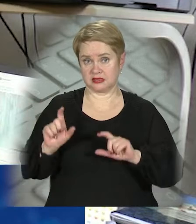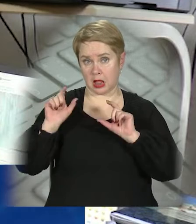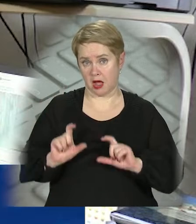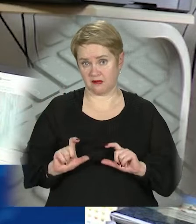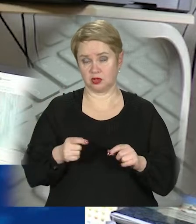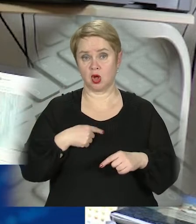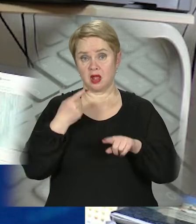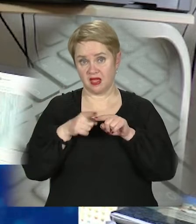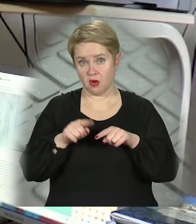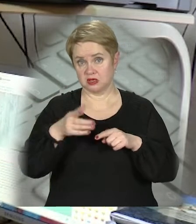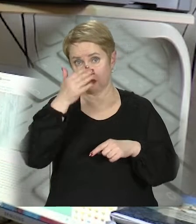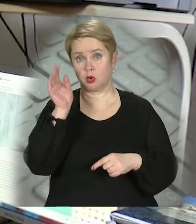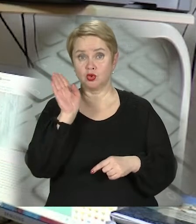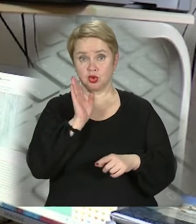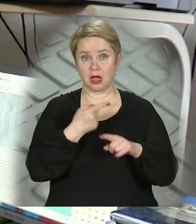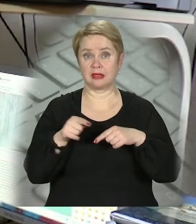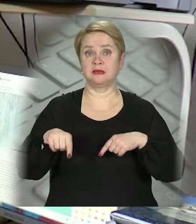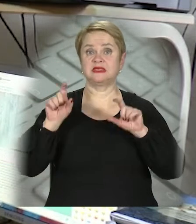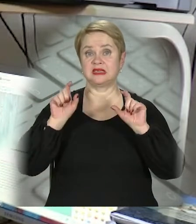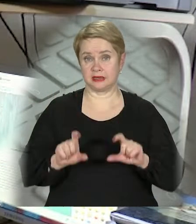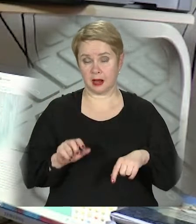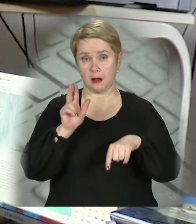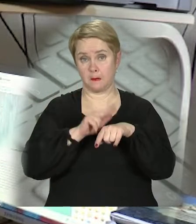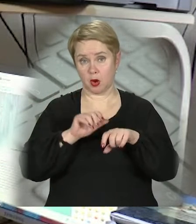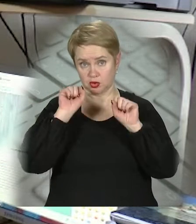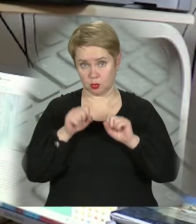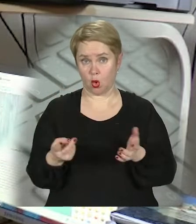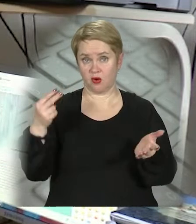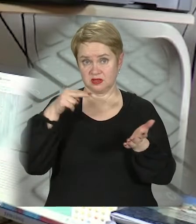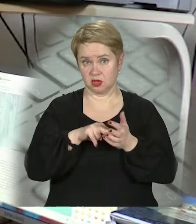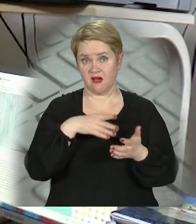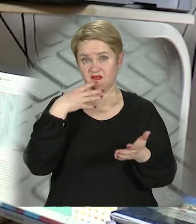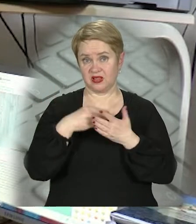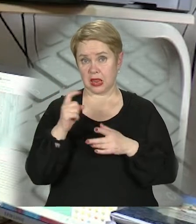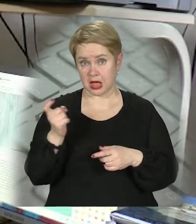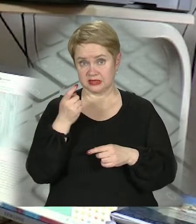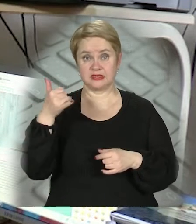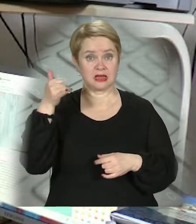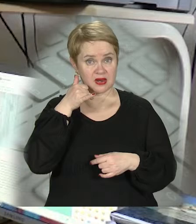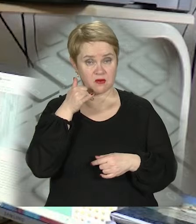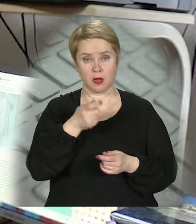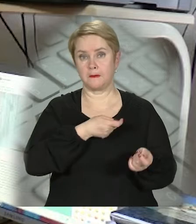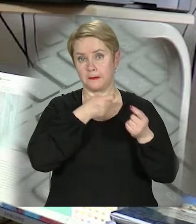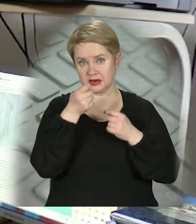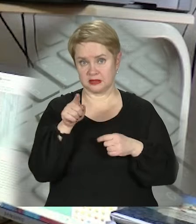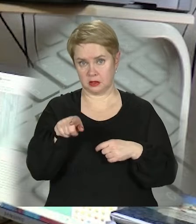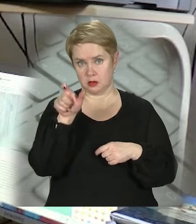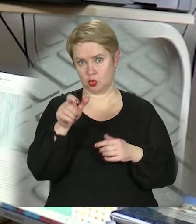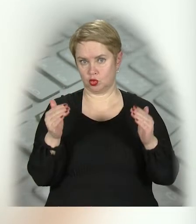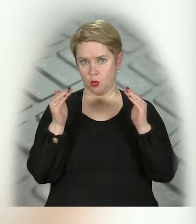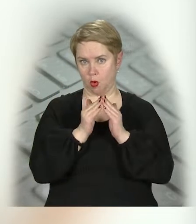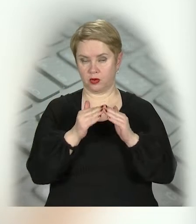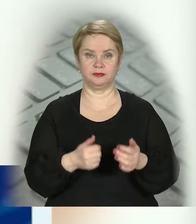Ймовірно, його забула жінка, яка там сиділа. Патрульні змогли встановити власницю телефону і привезли його їй